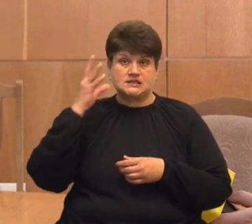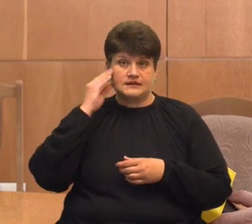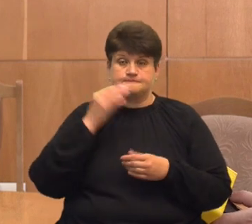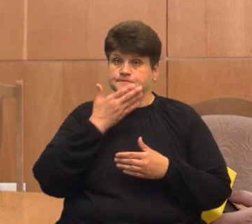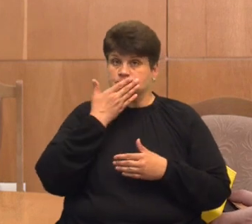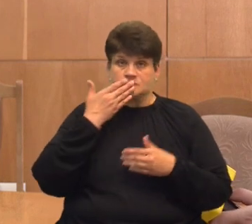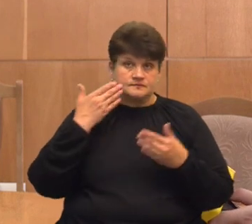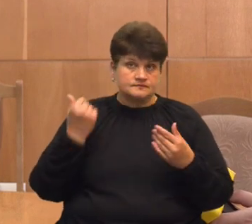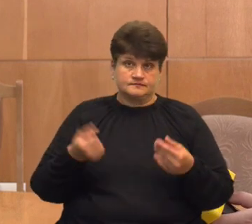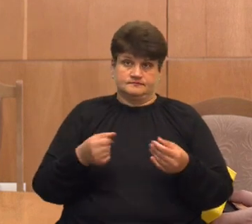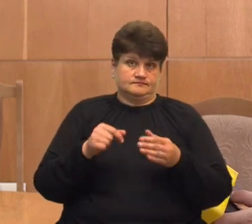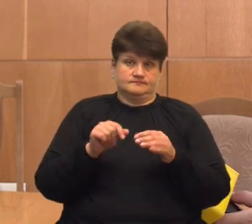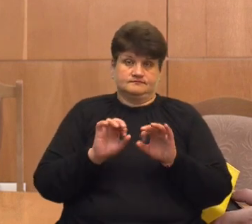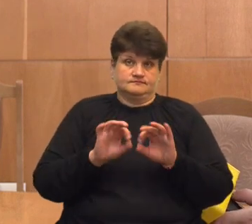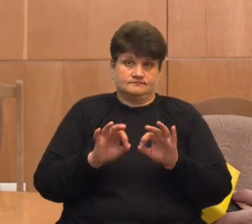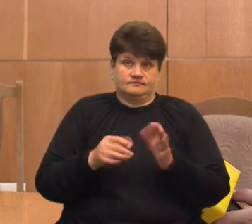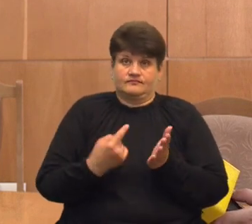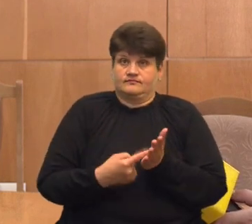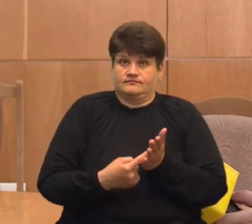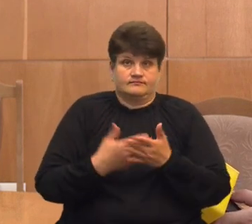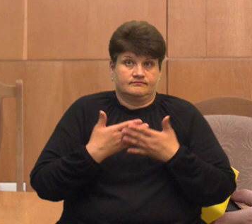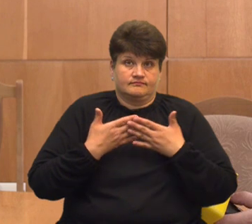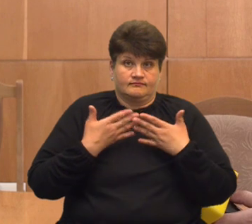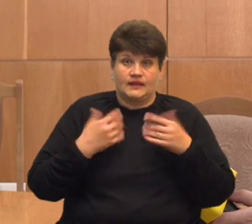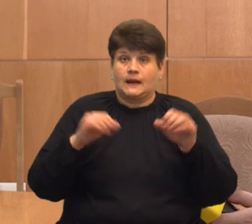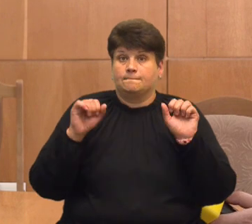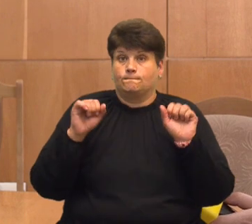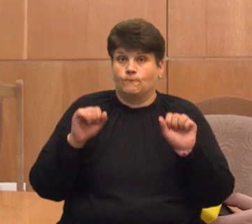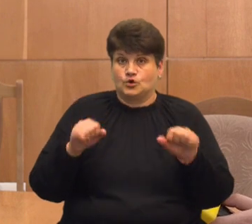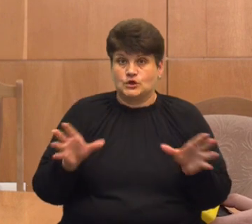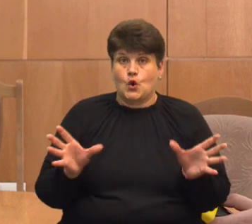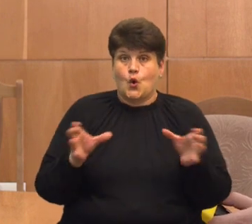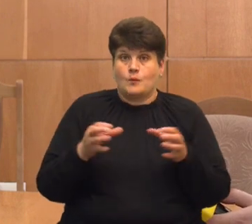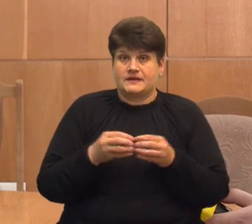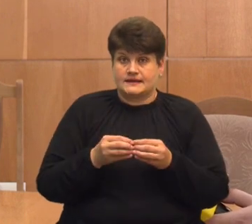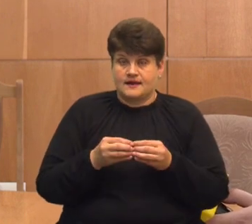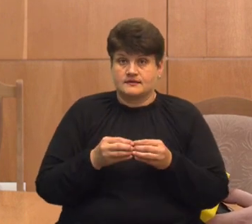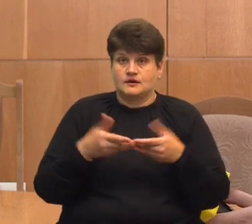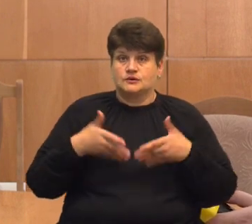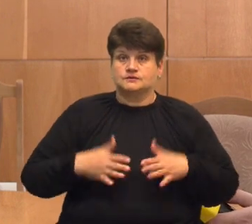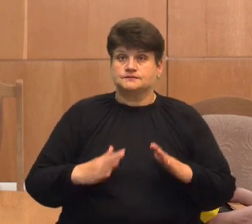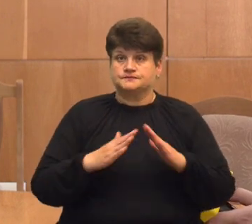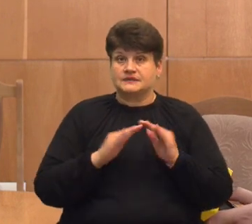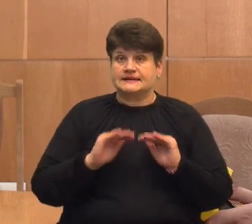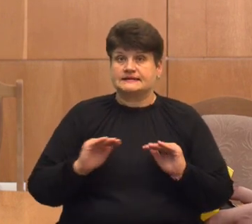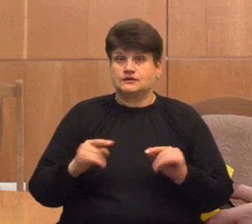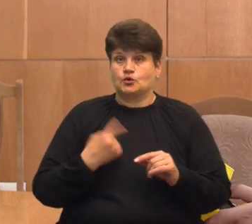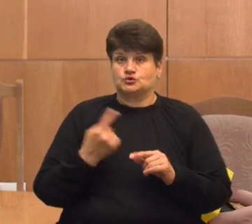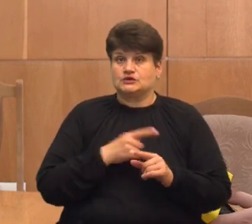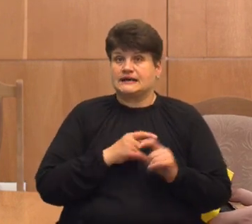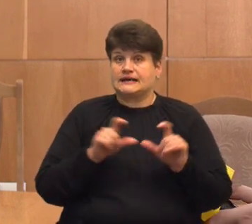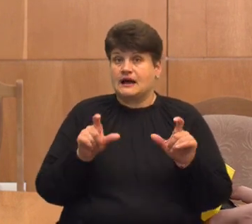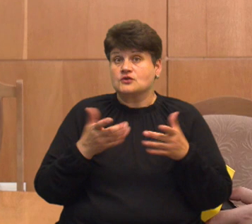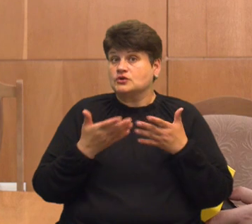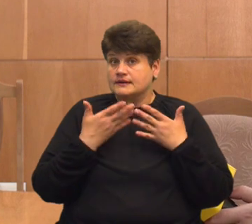аргументів, не озвучені аргументи з приводу можливого об'єднання преднатального центру з обласною дитячою лікарнею. А якщо немає